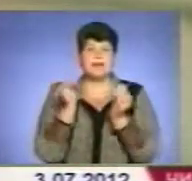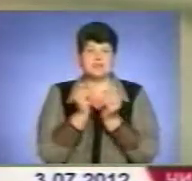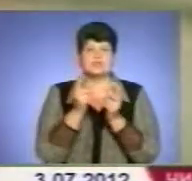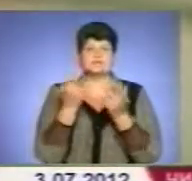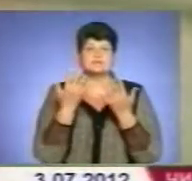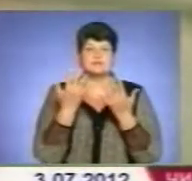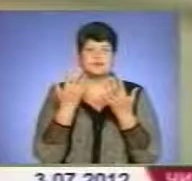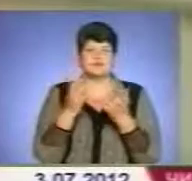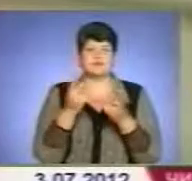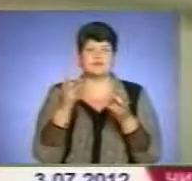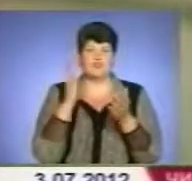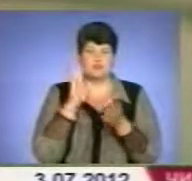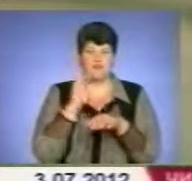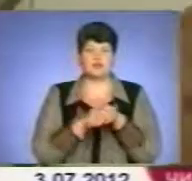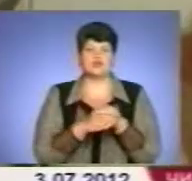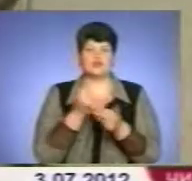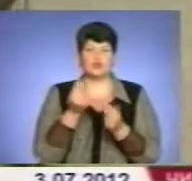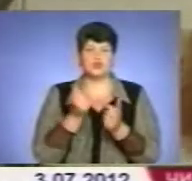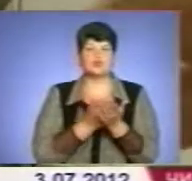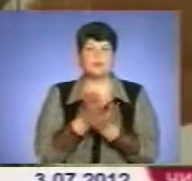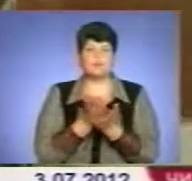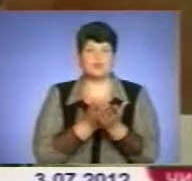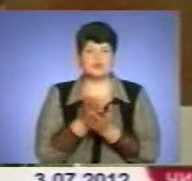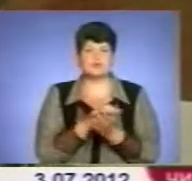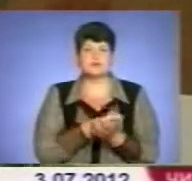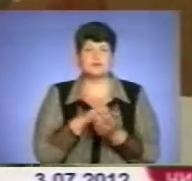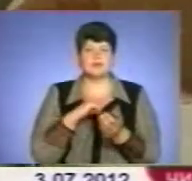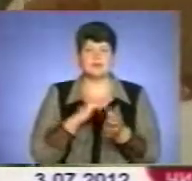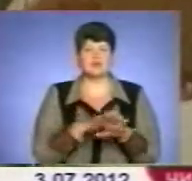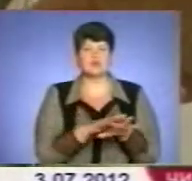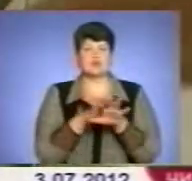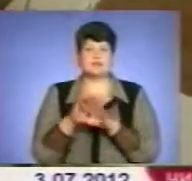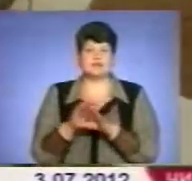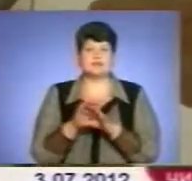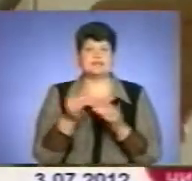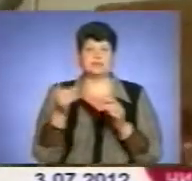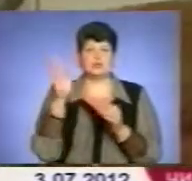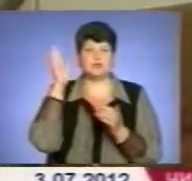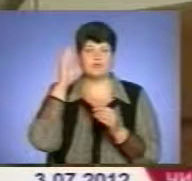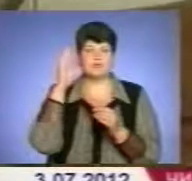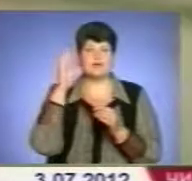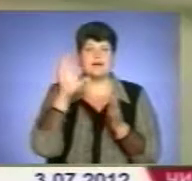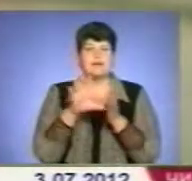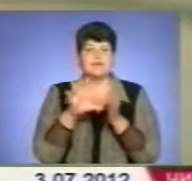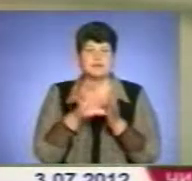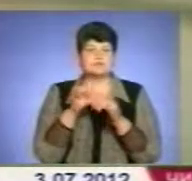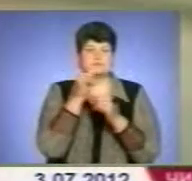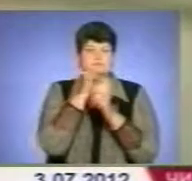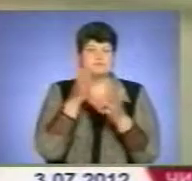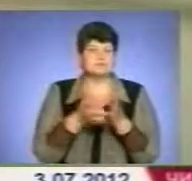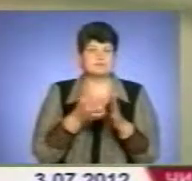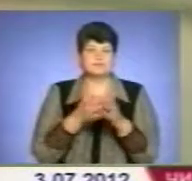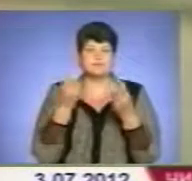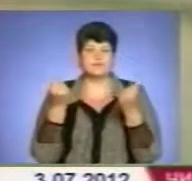Внутрішніх ресурсів підприємства для того, щоб самостійно розрахуватися з Тернопільобленерго, не вистачає. Керівництво підприємства